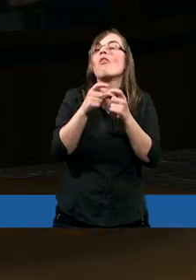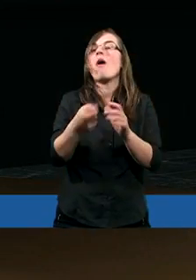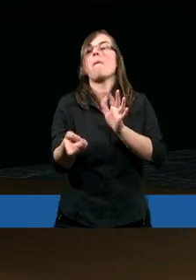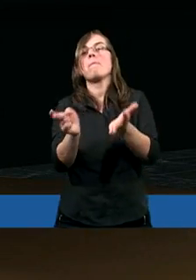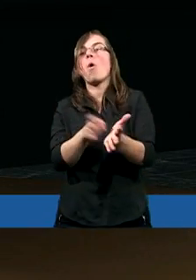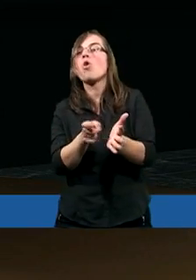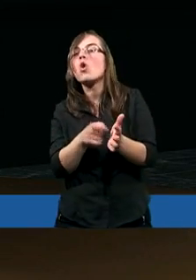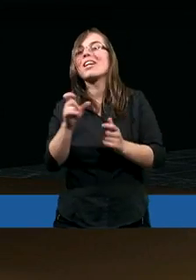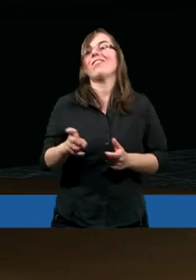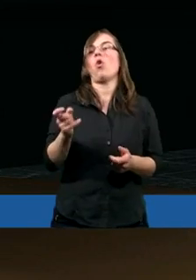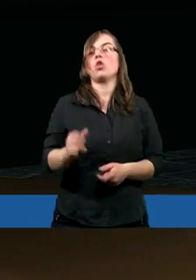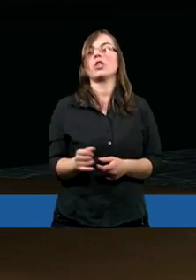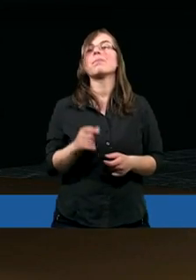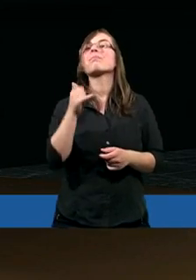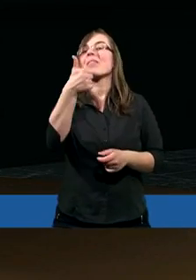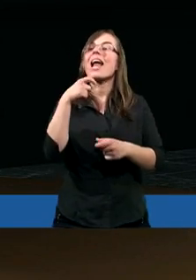Czyli jednym słowem